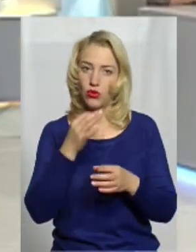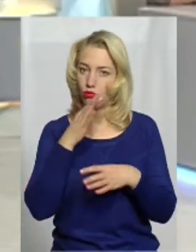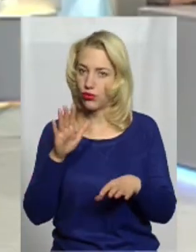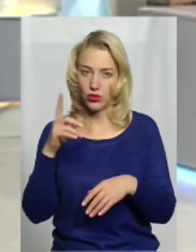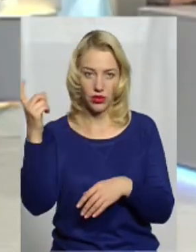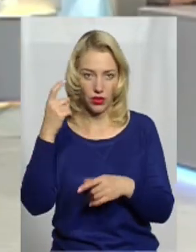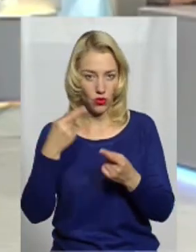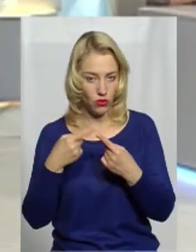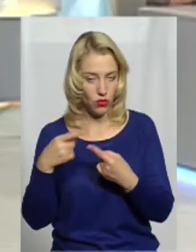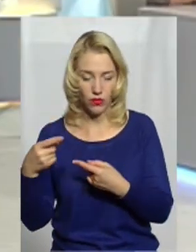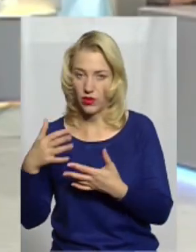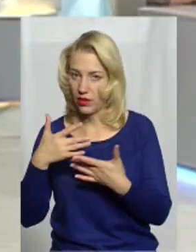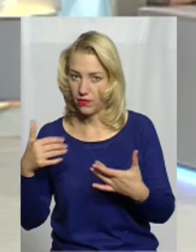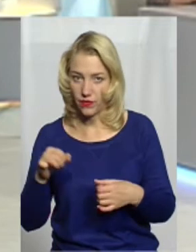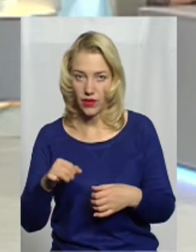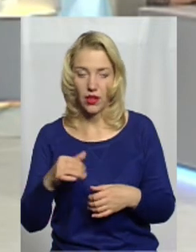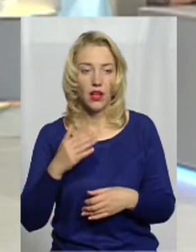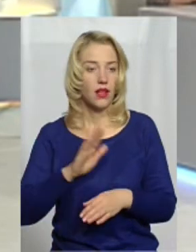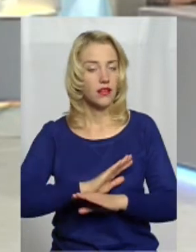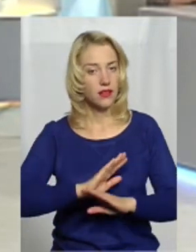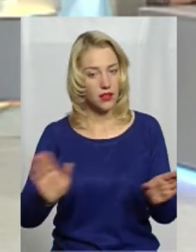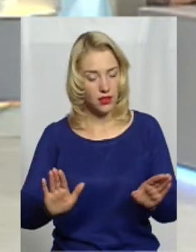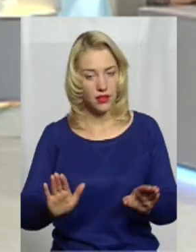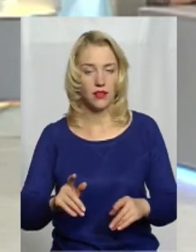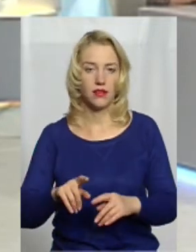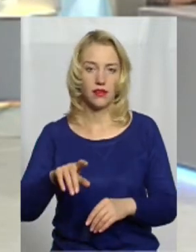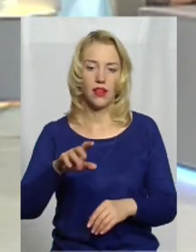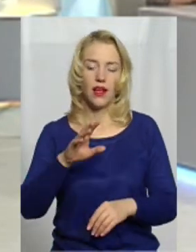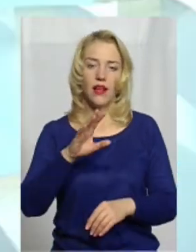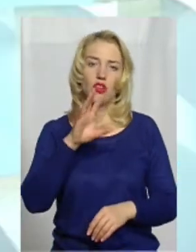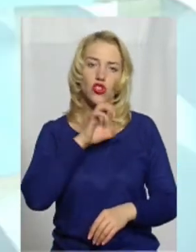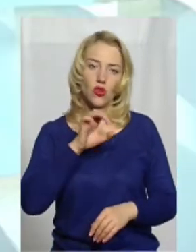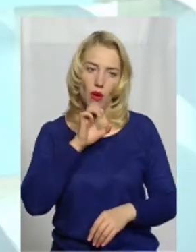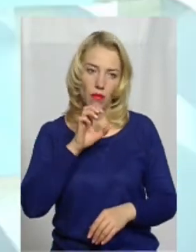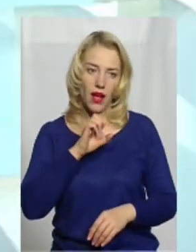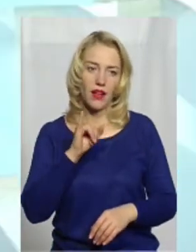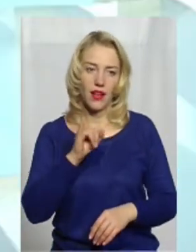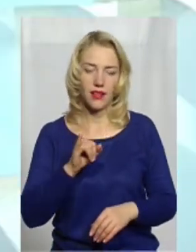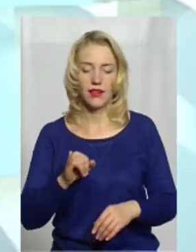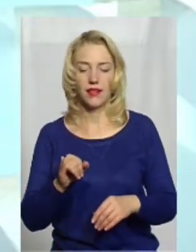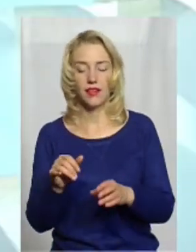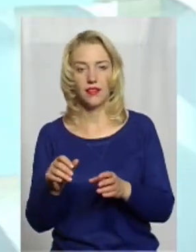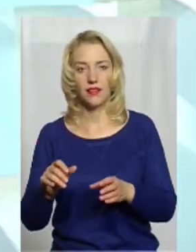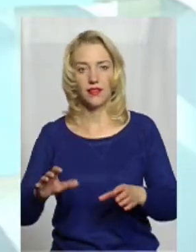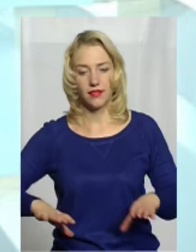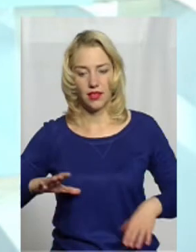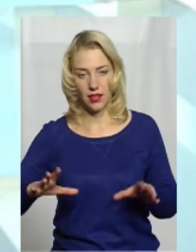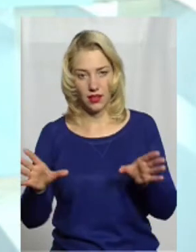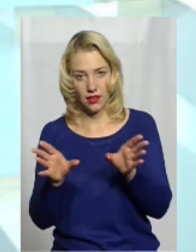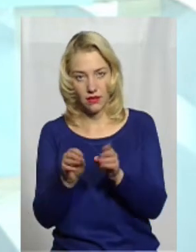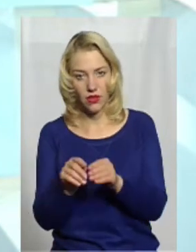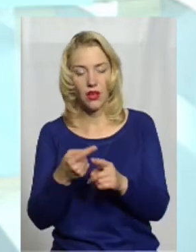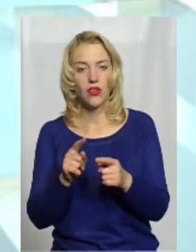Ні. Зазвичай кінолог і собака – це сім'я. Ми її так називаємо сім'я, тому що в них є свій